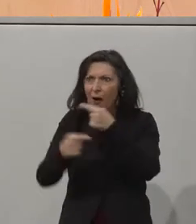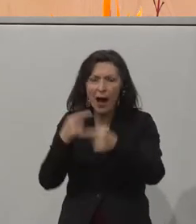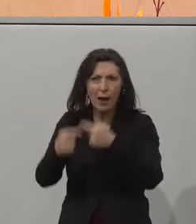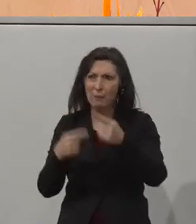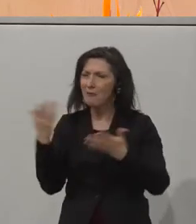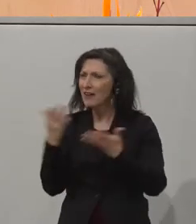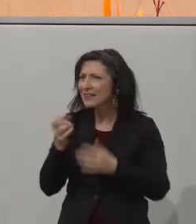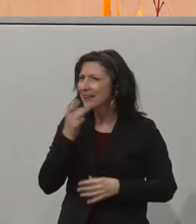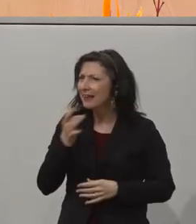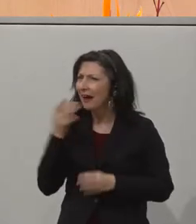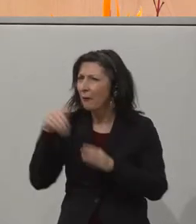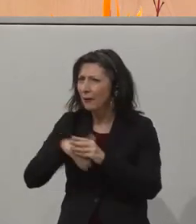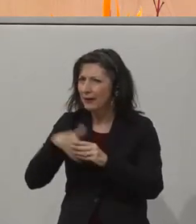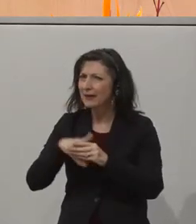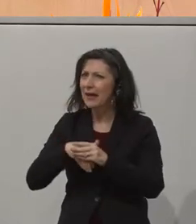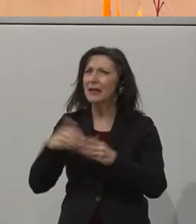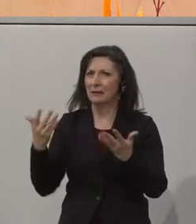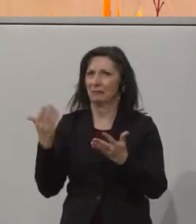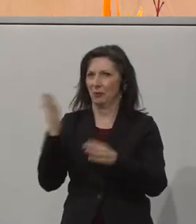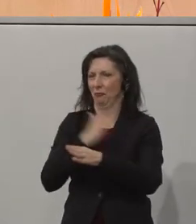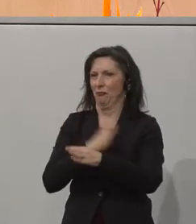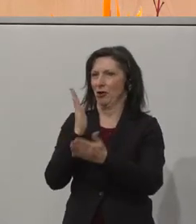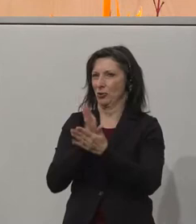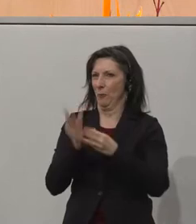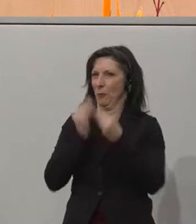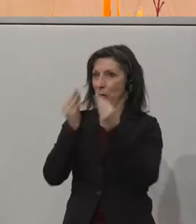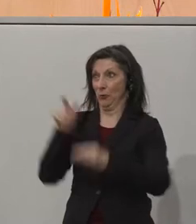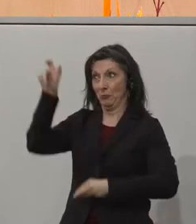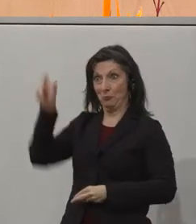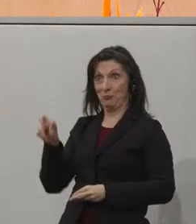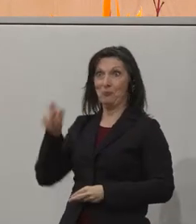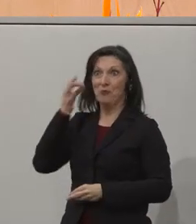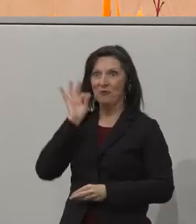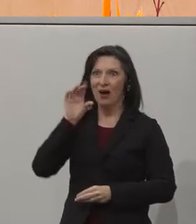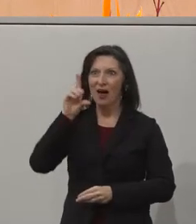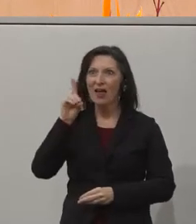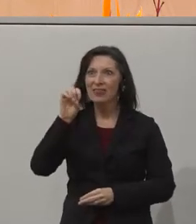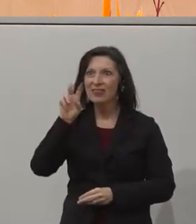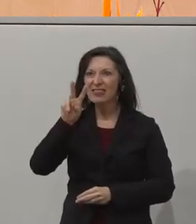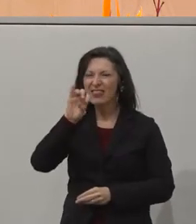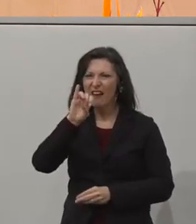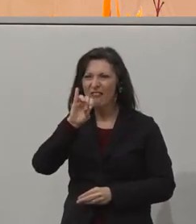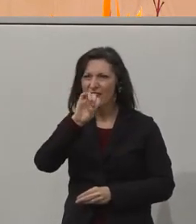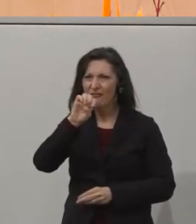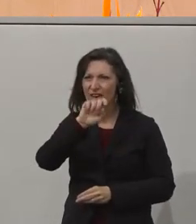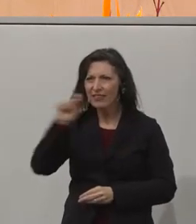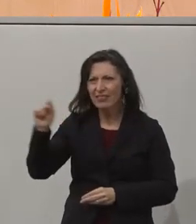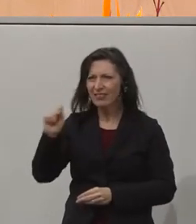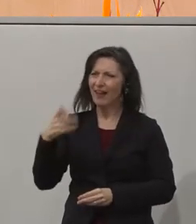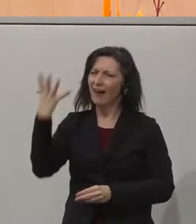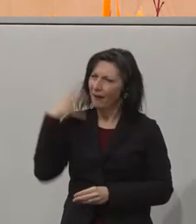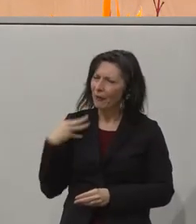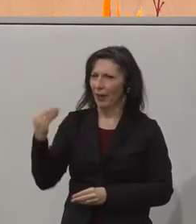genau macht. Und dafür, wie gesagt, wir haben Sie vorher schon begrüßt. Und Mary David, welcome again. Und jetzt ist es Zeit für Ihre